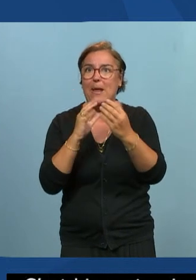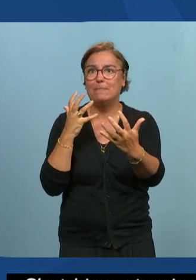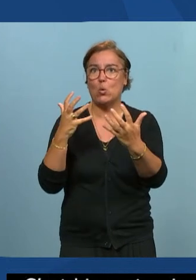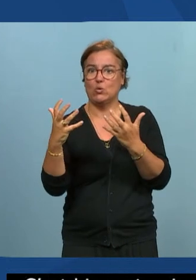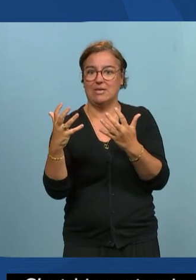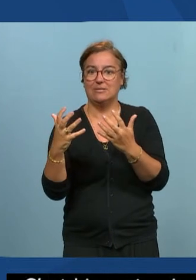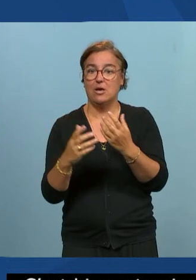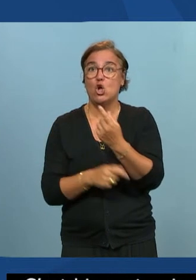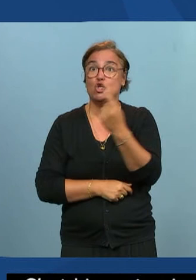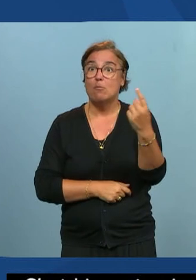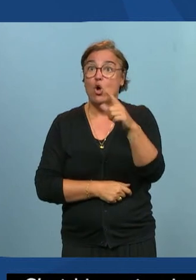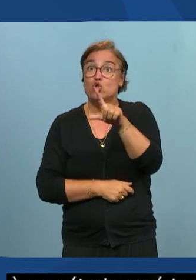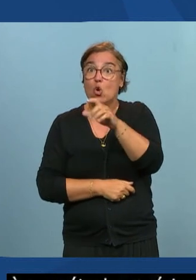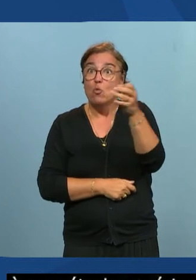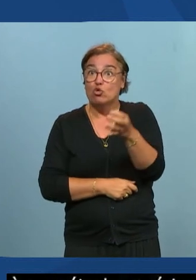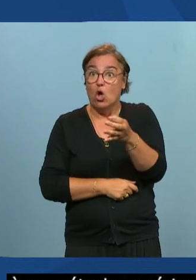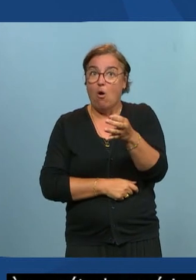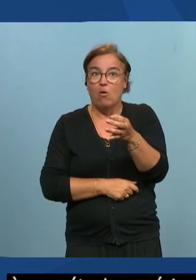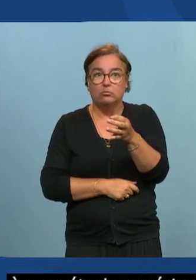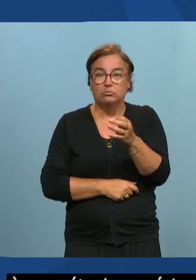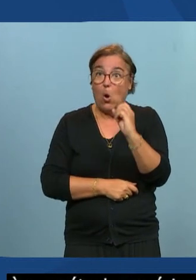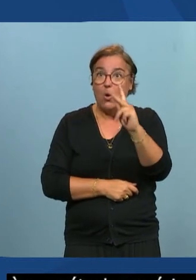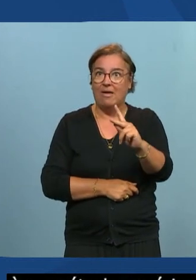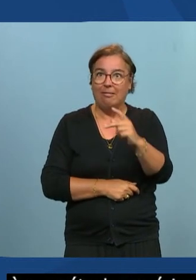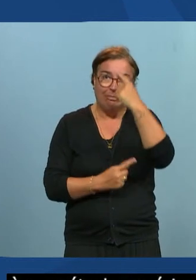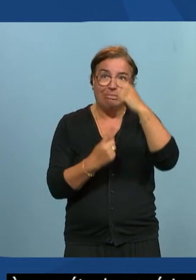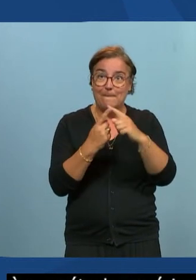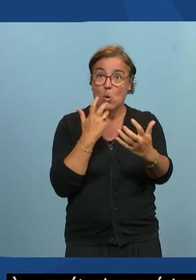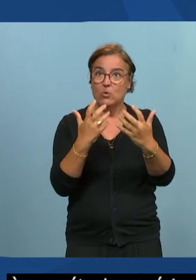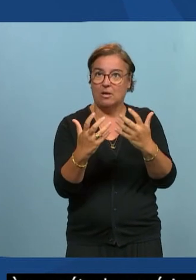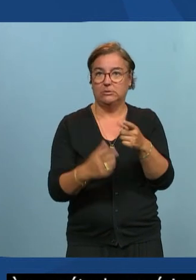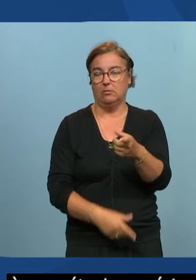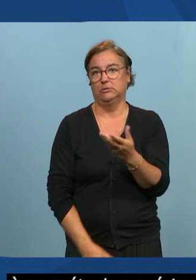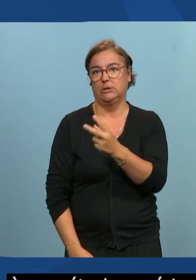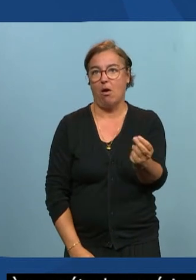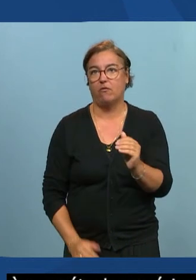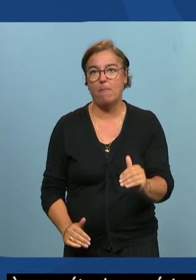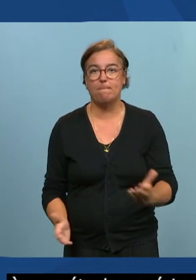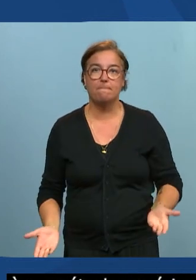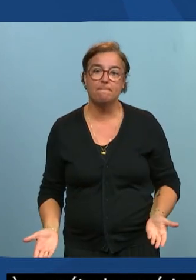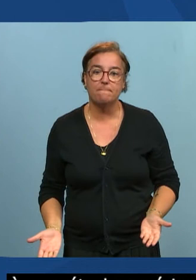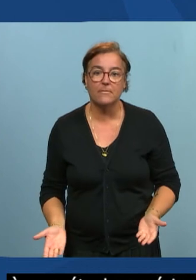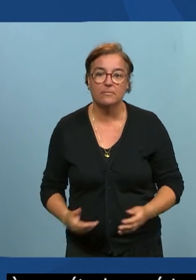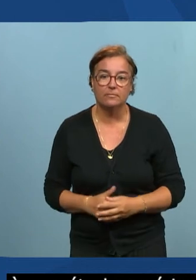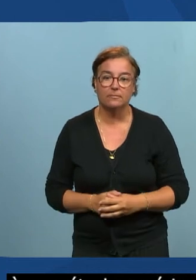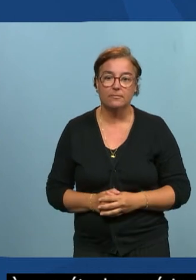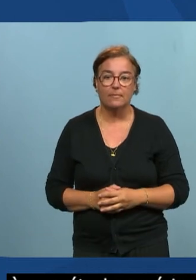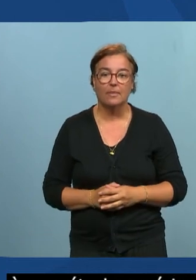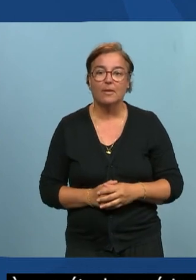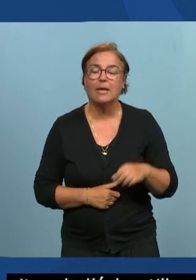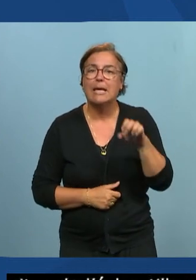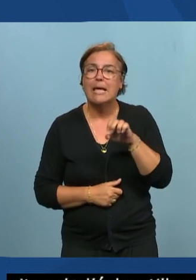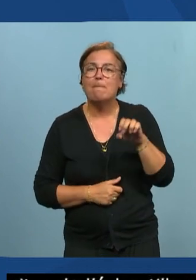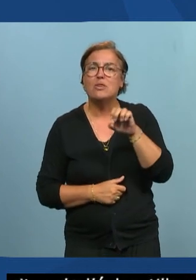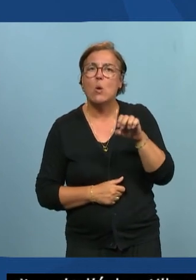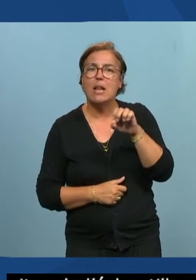l'échantillon étudié sont ok sur les contrastes c'est grave quand même voilà Emmanuel tiens avant de